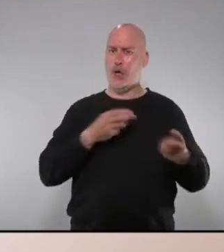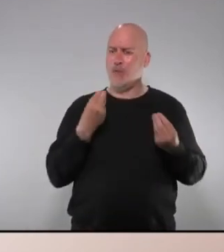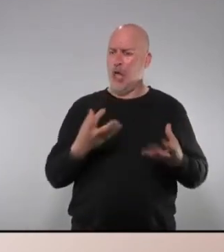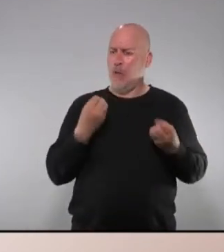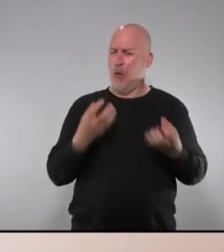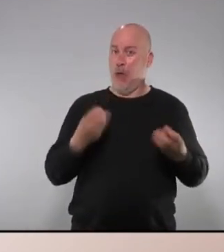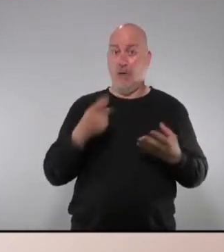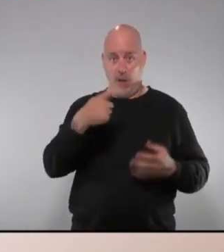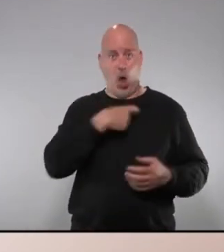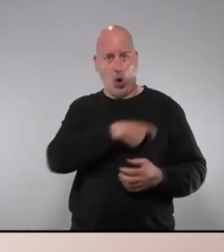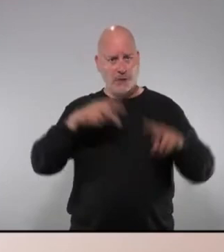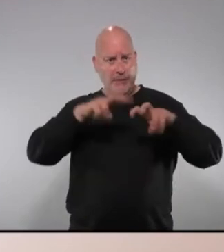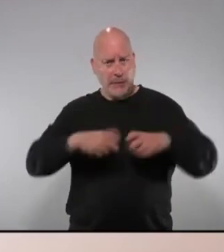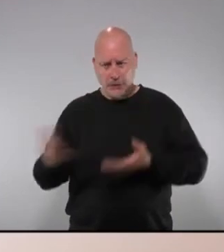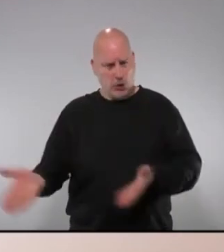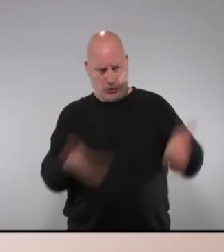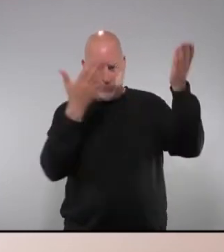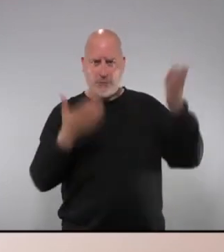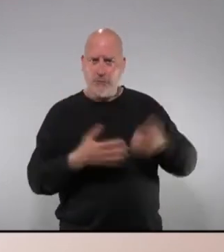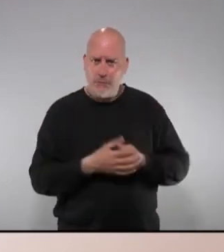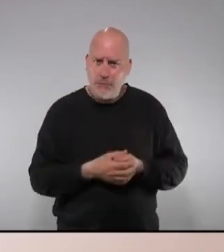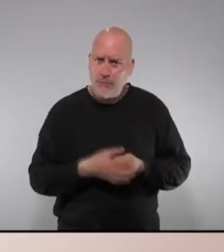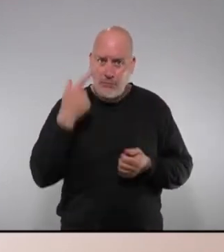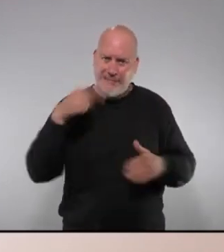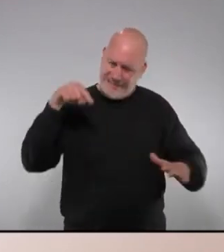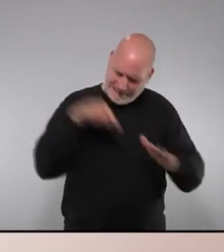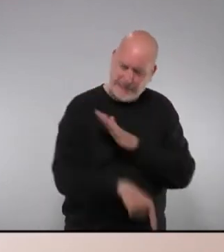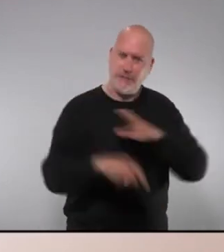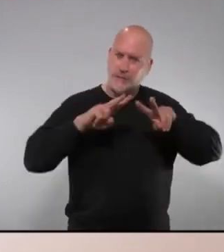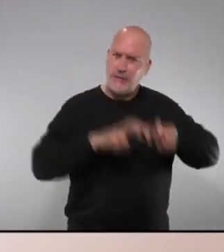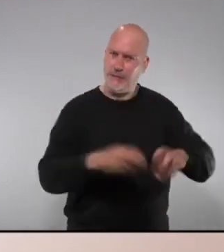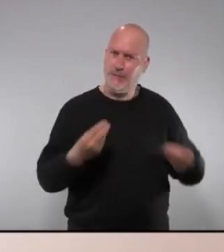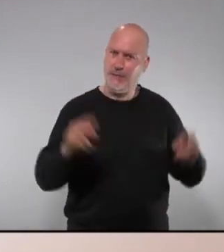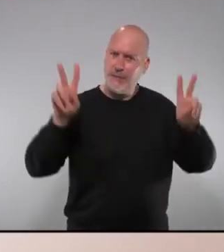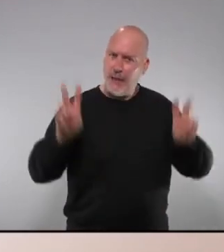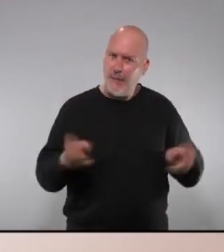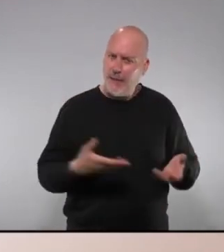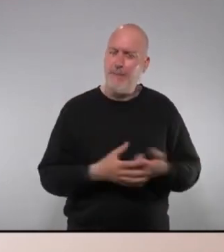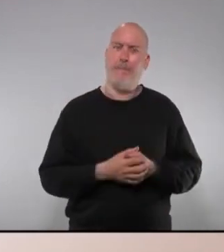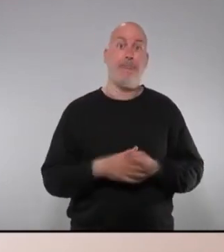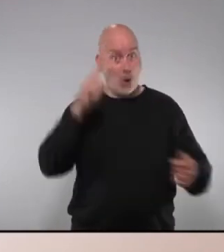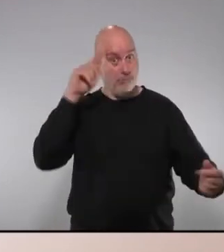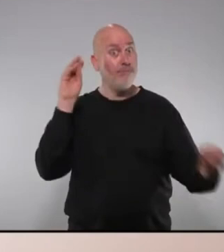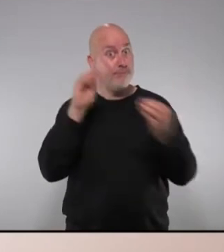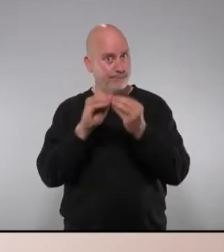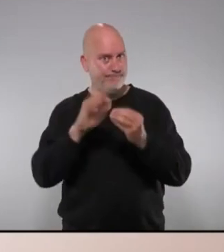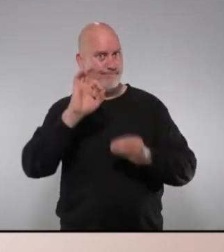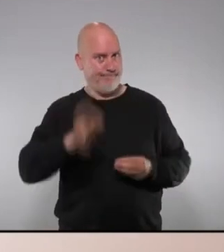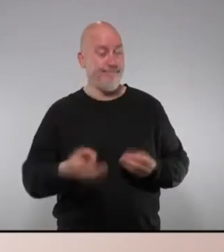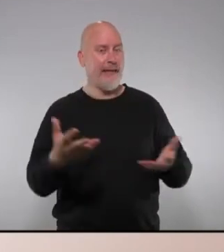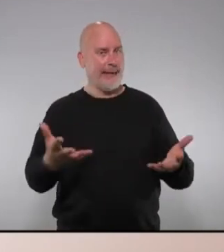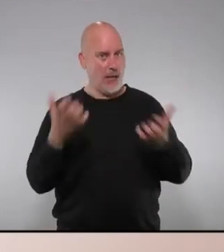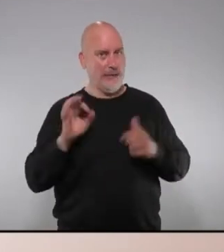por tenen d'una comissió d'investigació que arribi al fons del tema coincideixo molt amb una cosa que vostè ha dit que té tota la